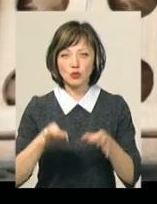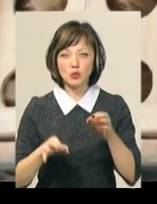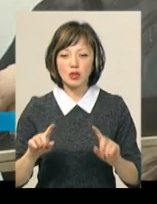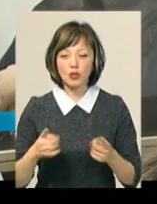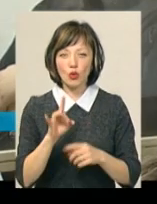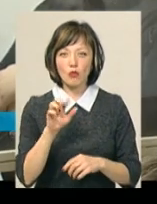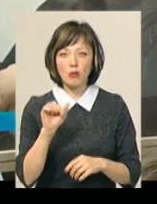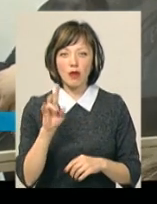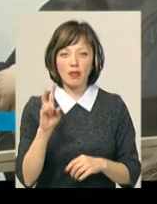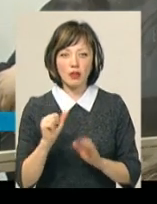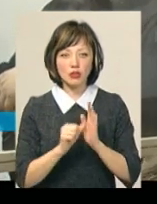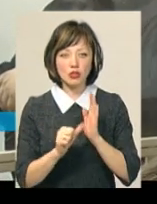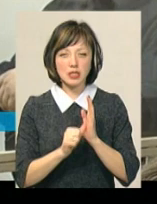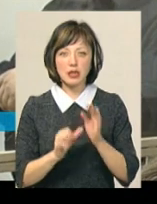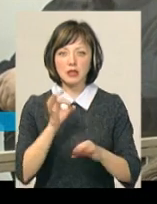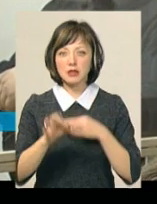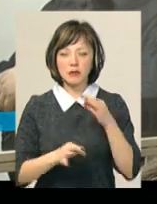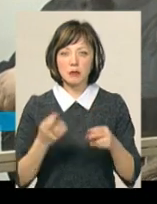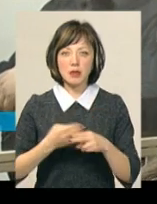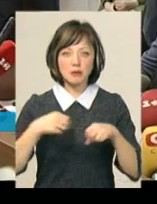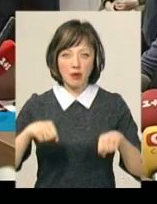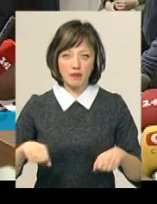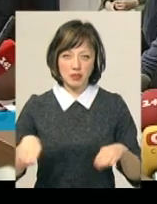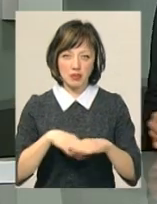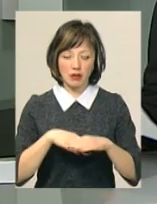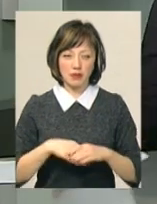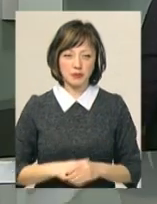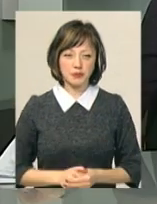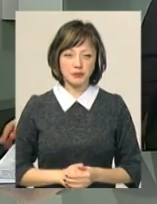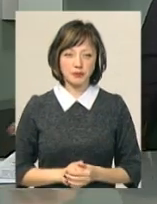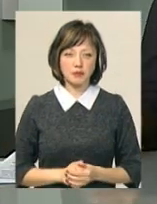Володимира Рубана на 60 діб без права внесення застави.